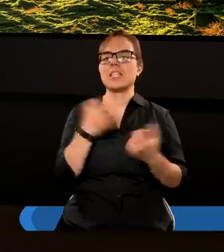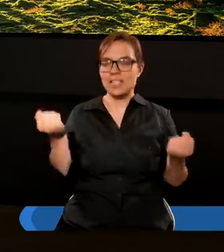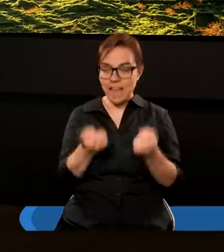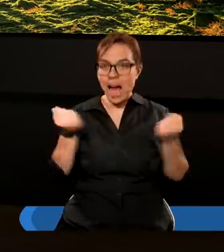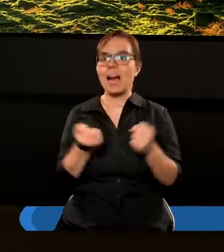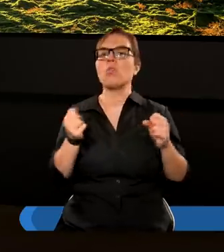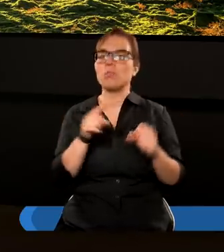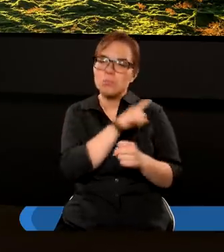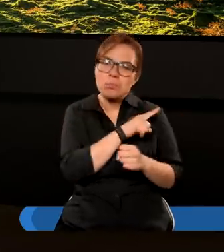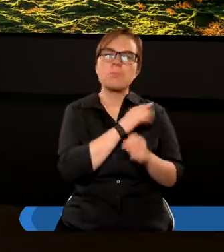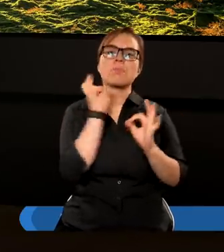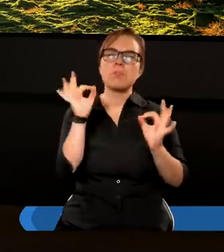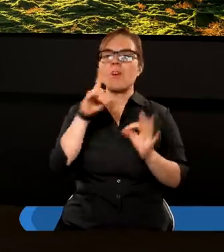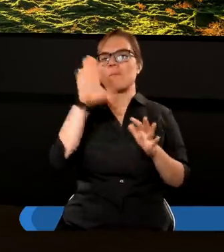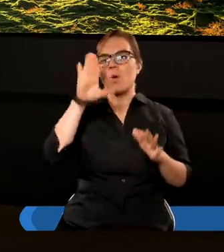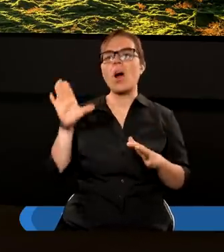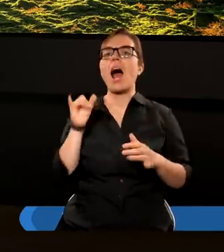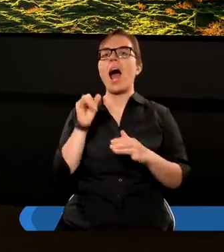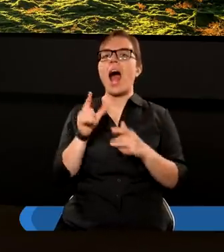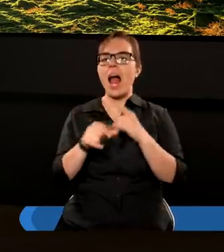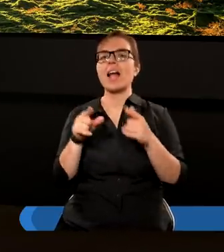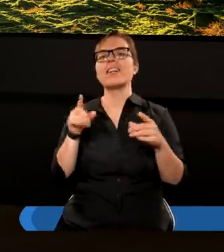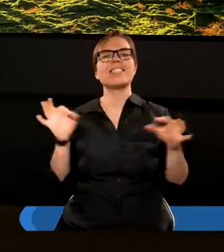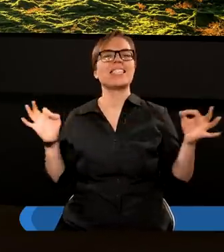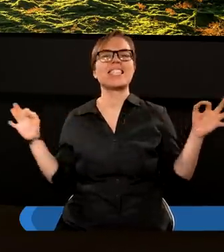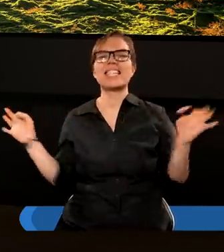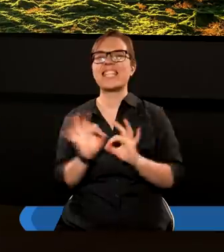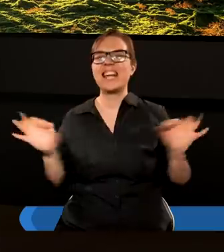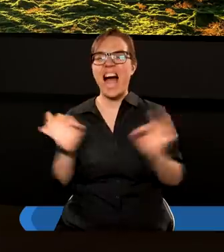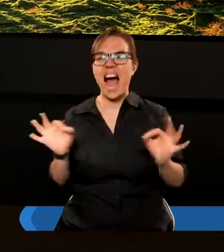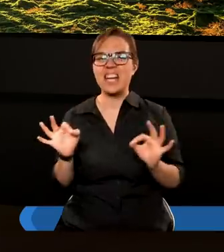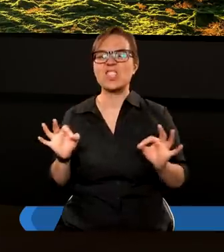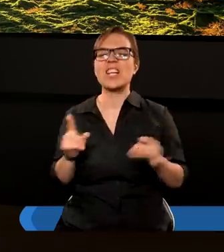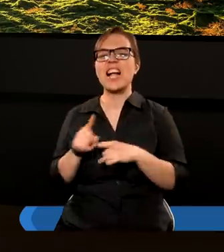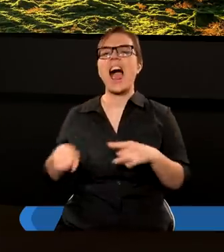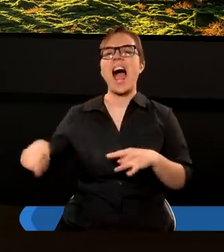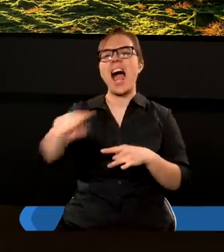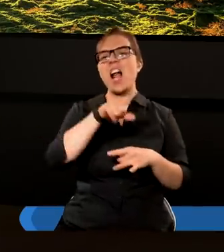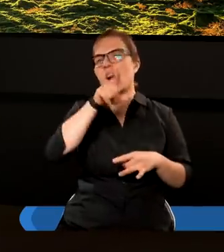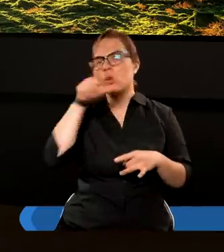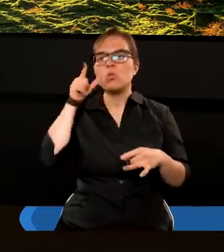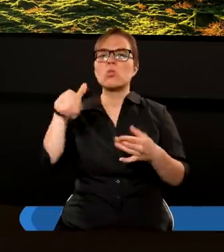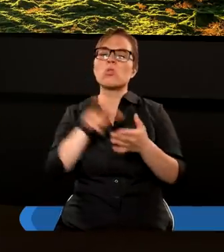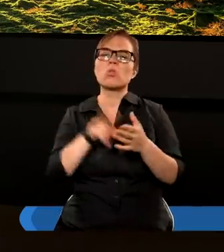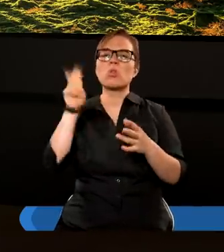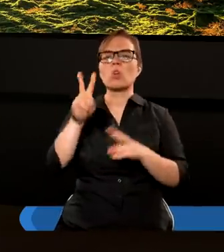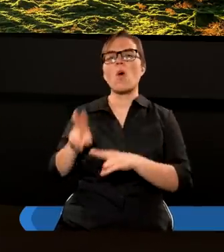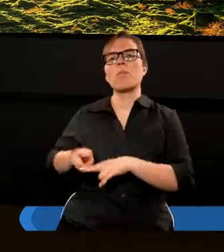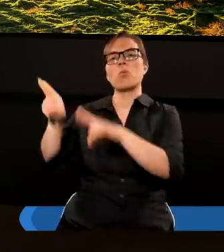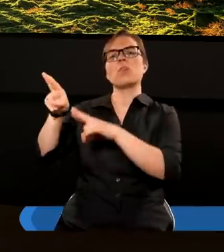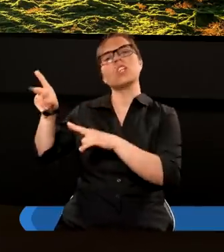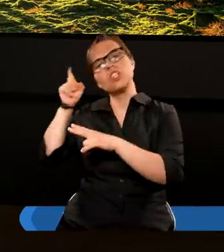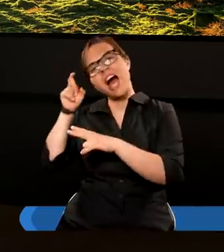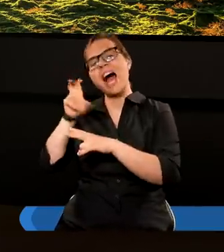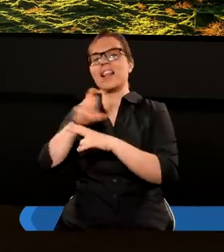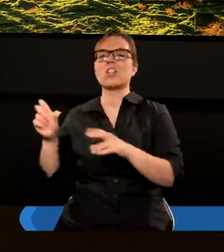starają się pełnić wolę Bożą, ale jest straszny dla tych, którzy komu innemu cześć oddają,